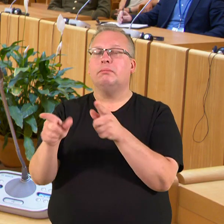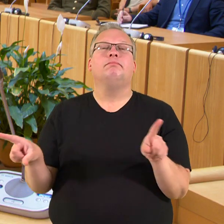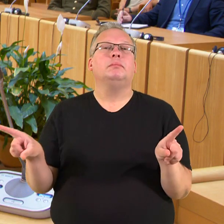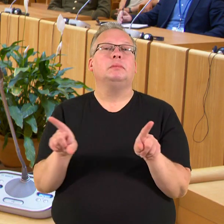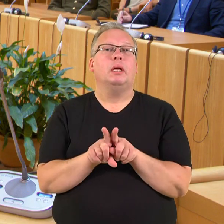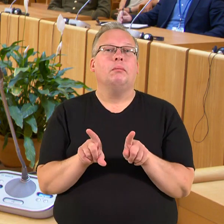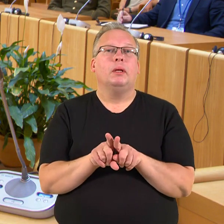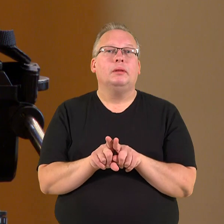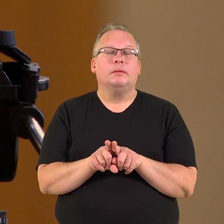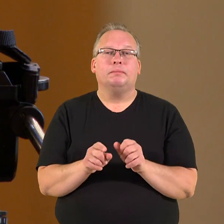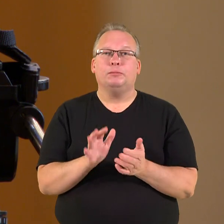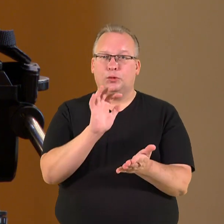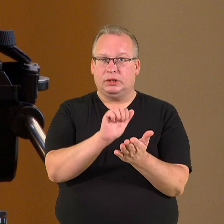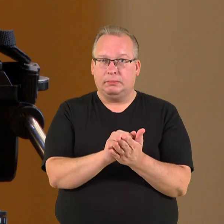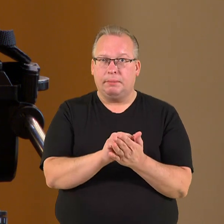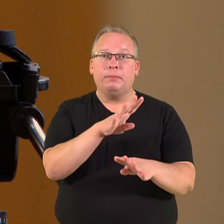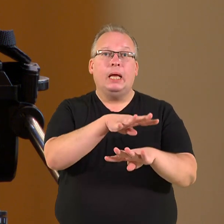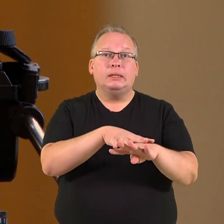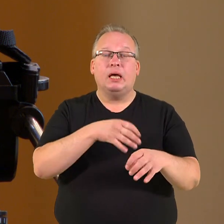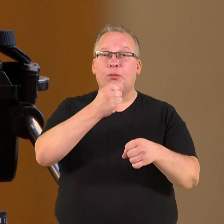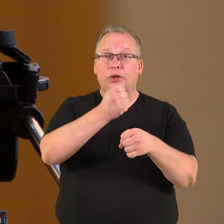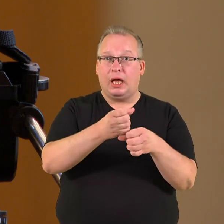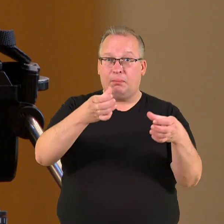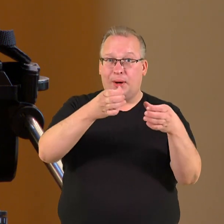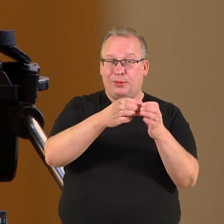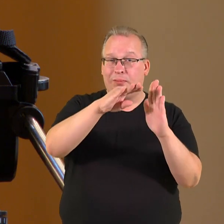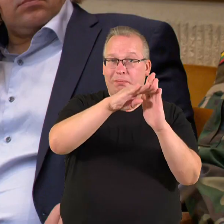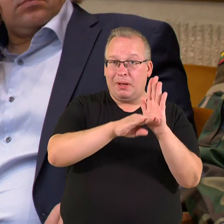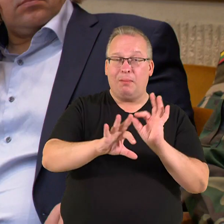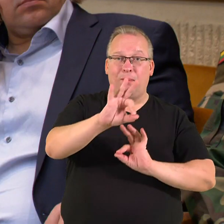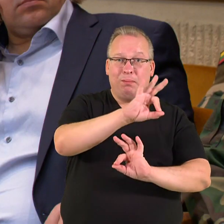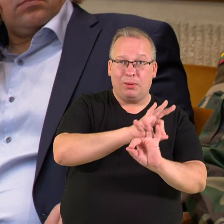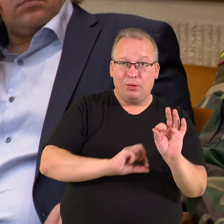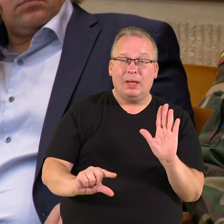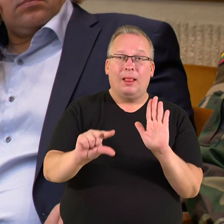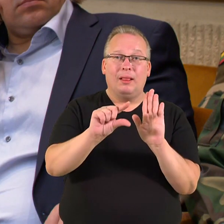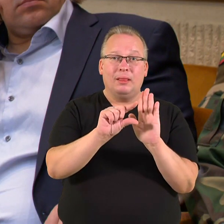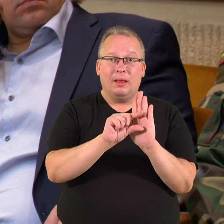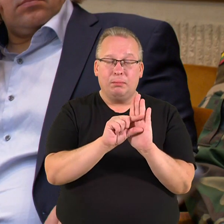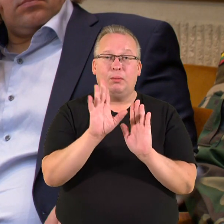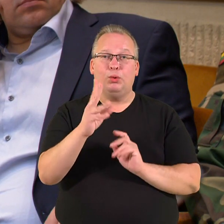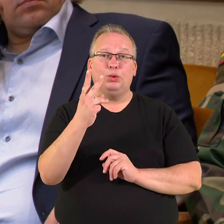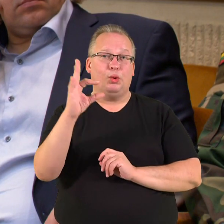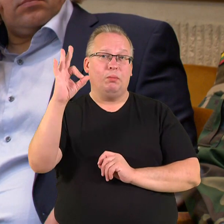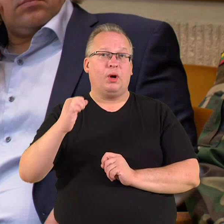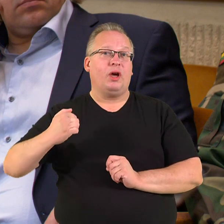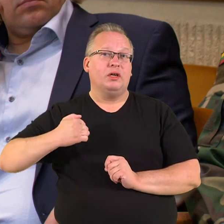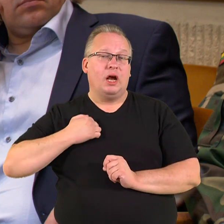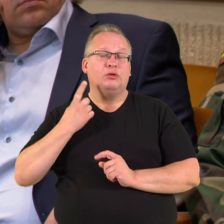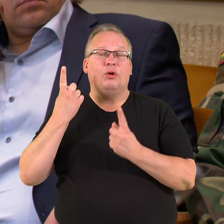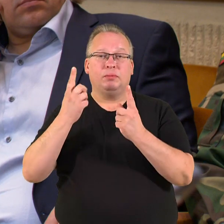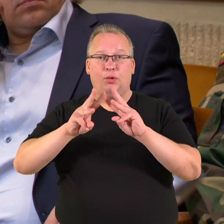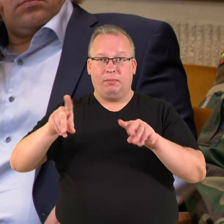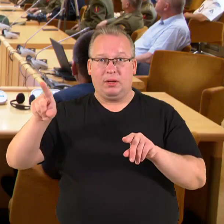taip pat užsiimti. Seimo darbo grupės parengtame projekte šauliams atskira eilute biudžete tektų 2 procentai krašto apsaugos